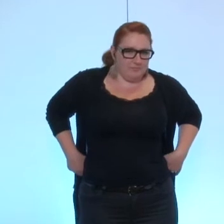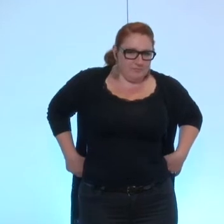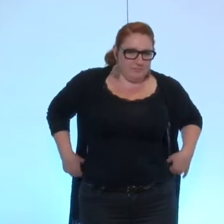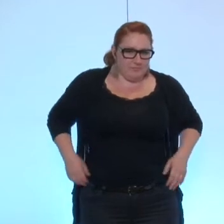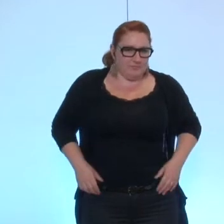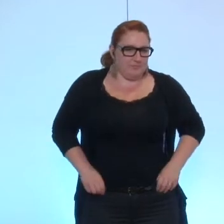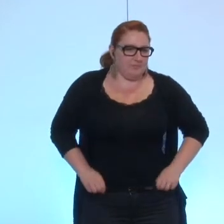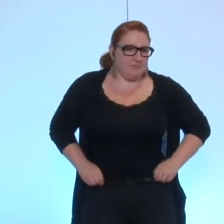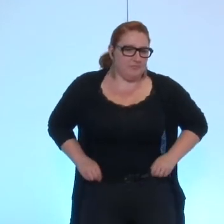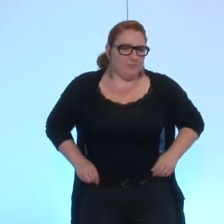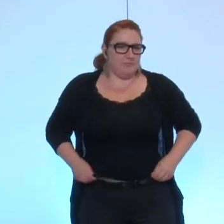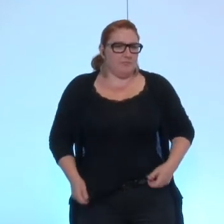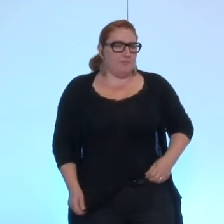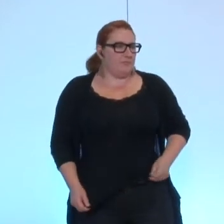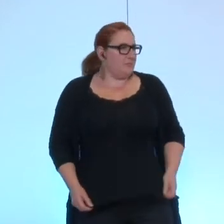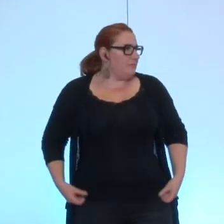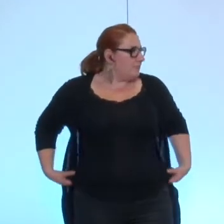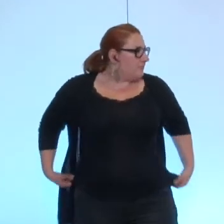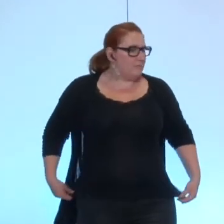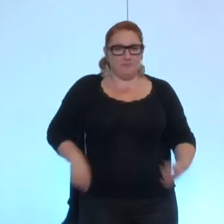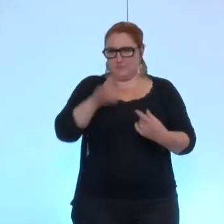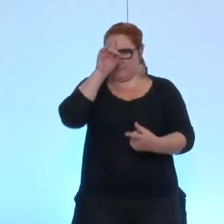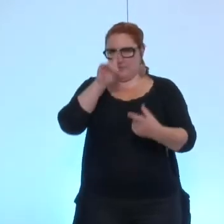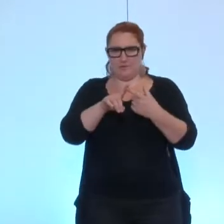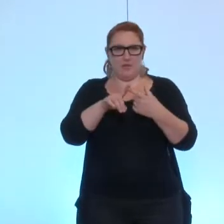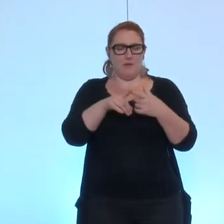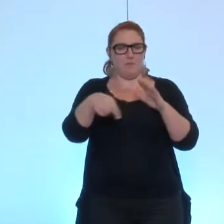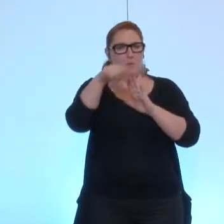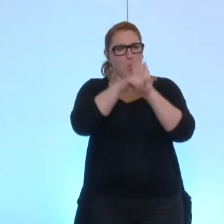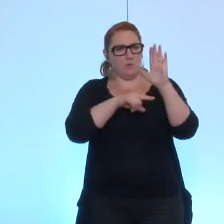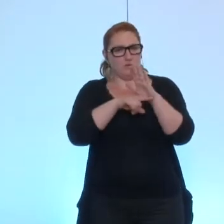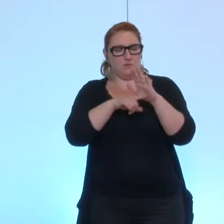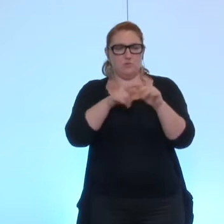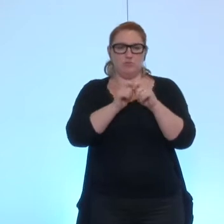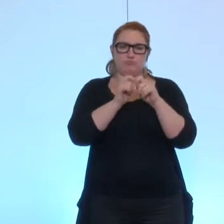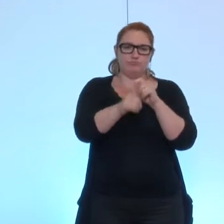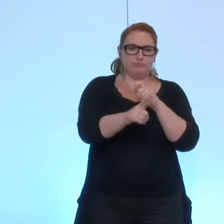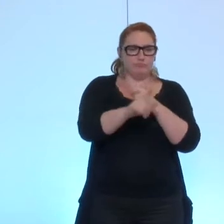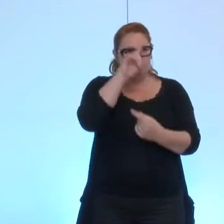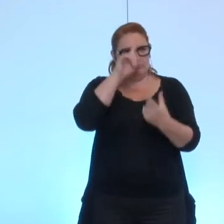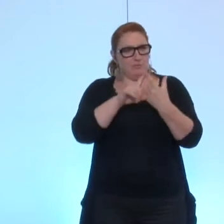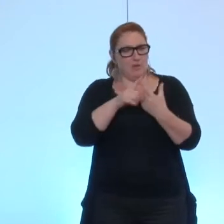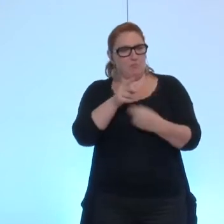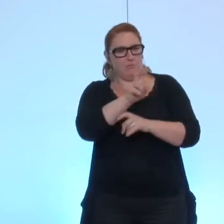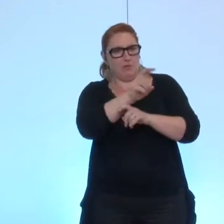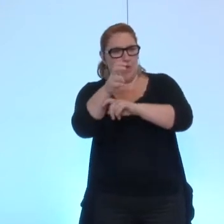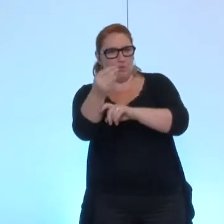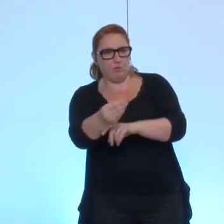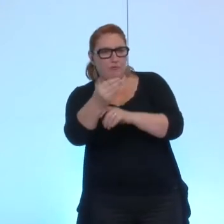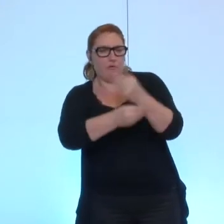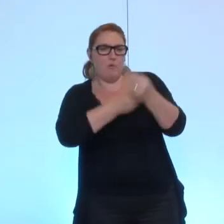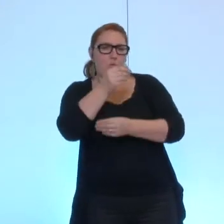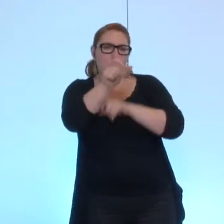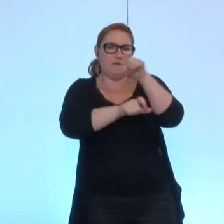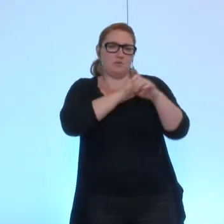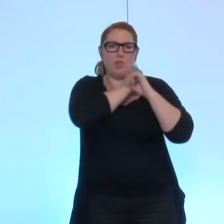qui porte sur les conditions de versement d'une aide financière aux élus municipaux pour garde d'enfants ou assistance de